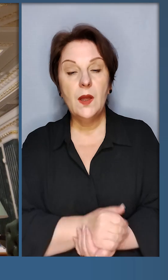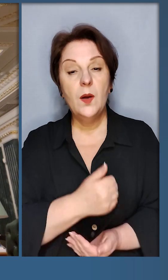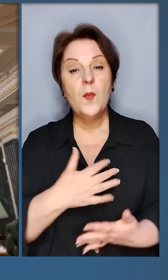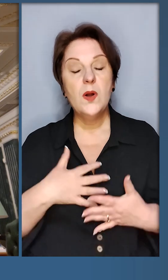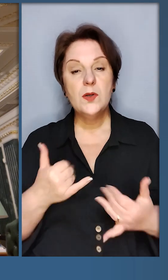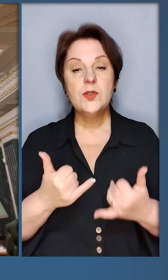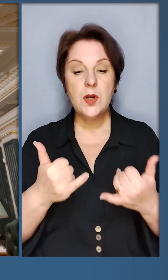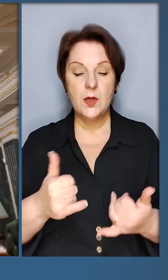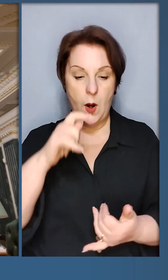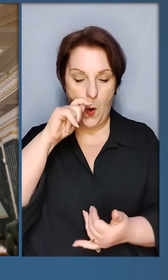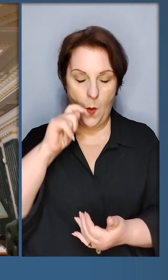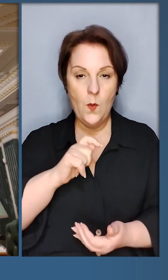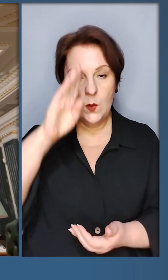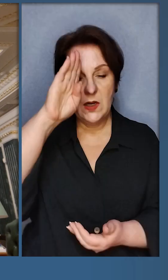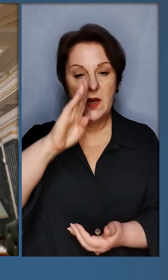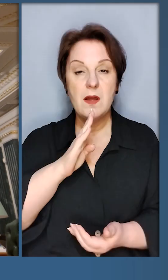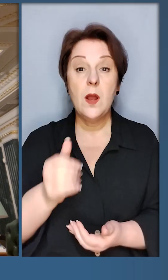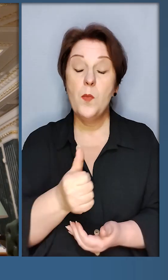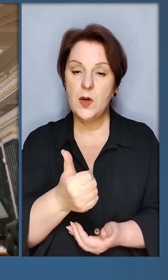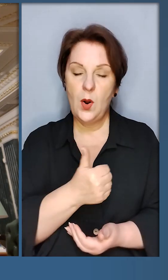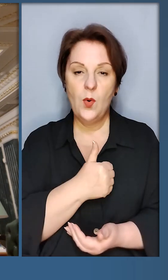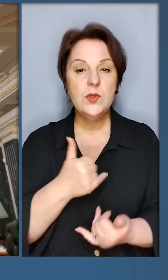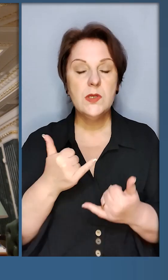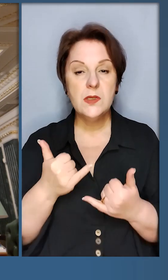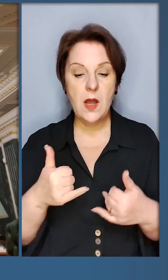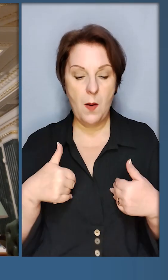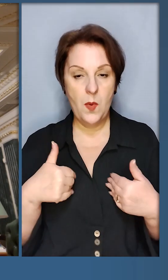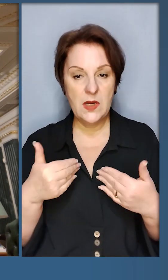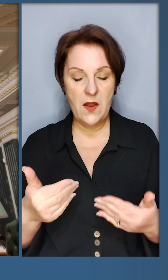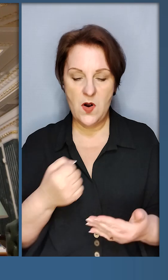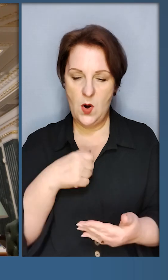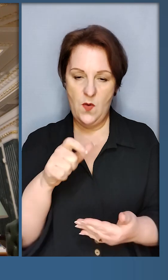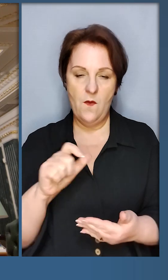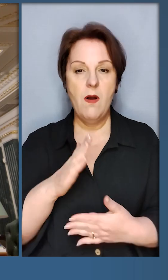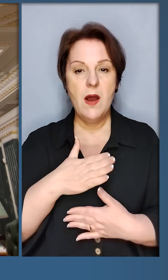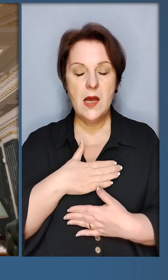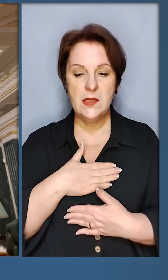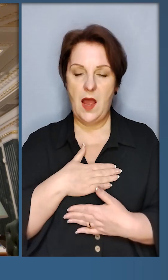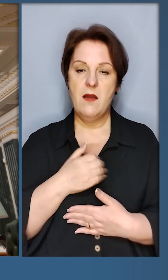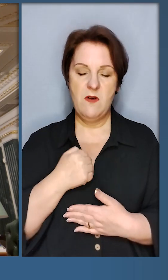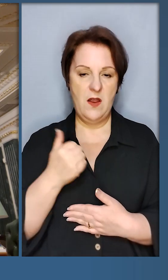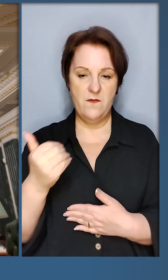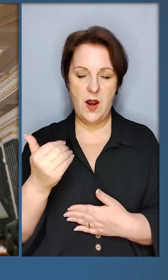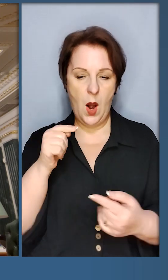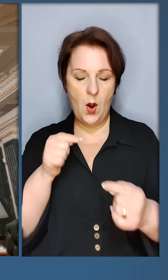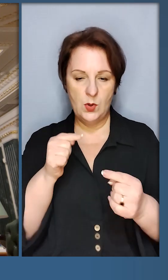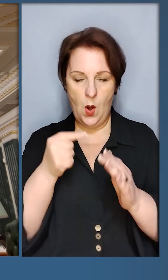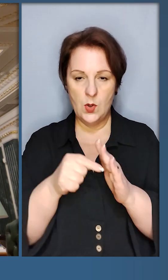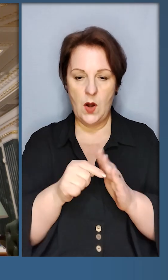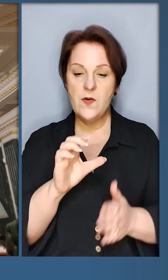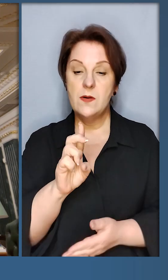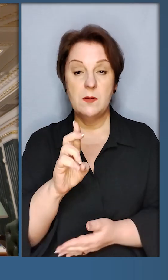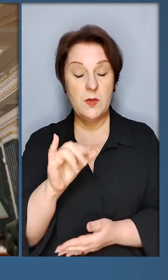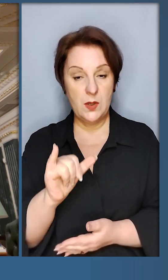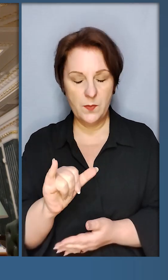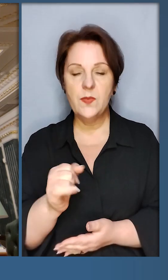Бажаю здоров'я, шановні українці і українки. Перед усім я хочу сьогодні привітати воїнів нашої військової контррозвідки Служби